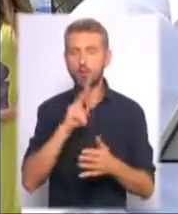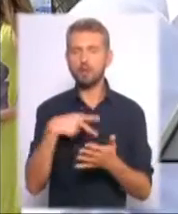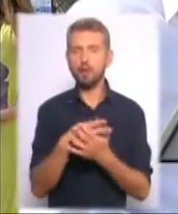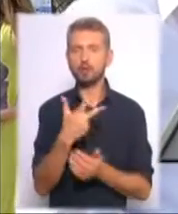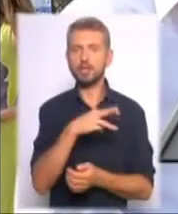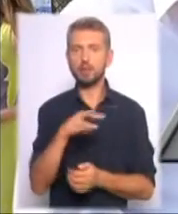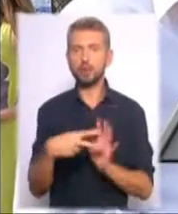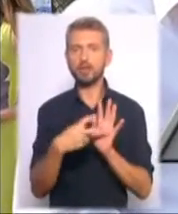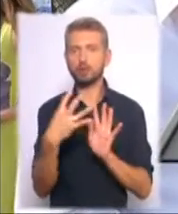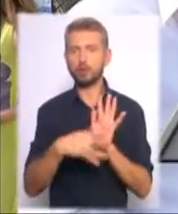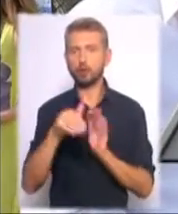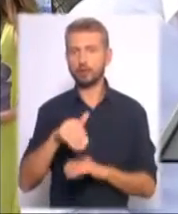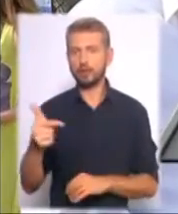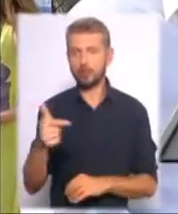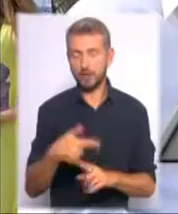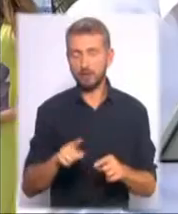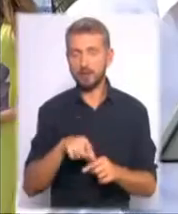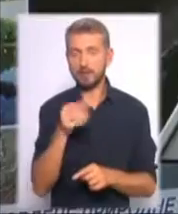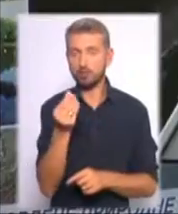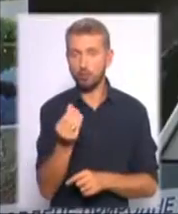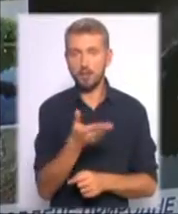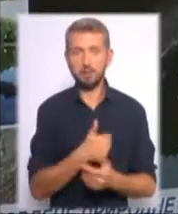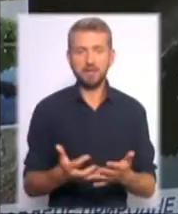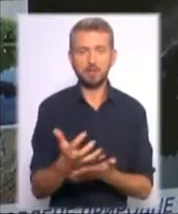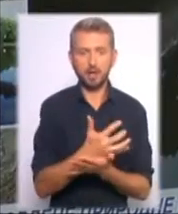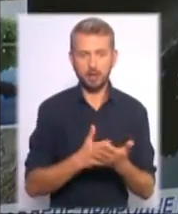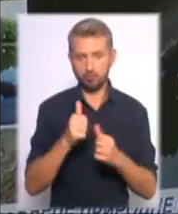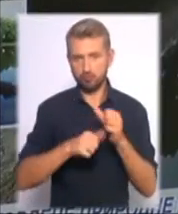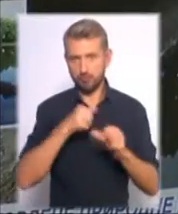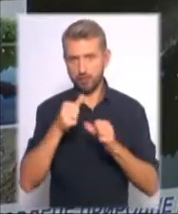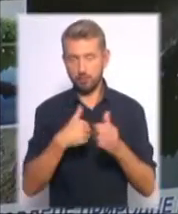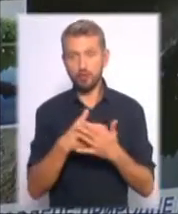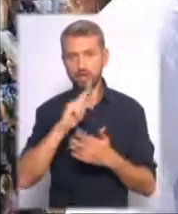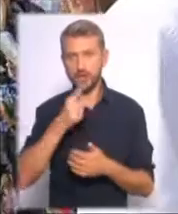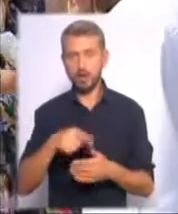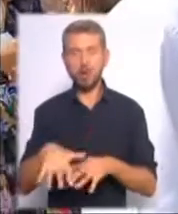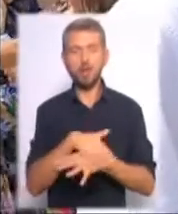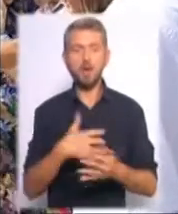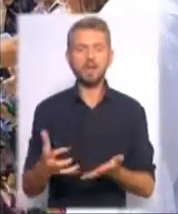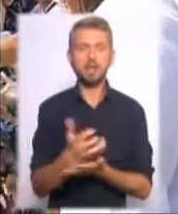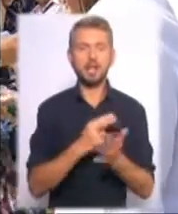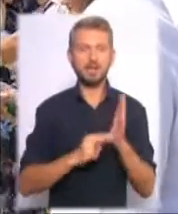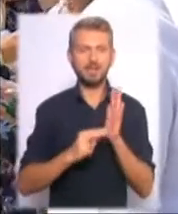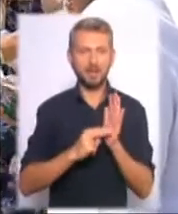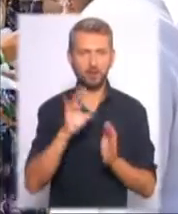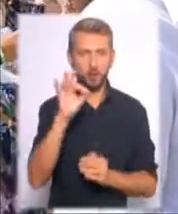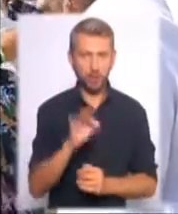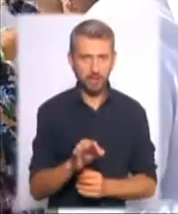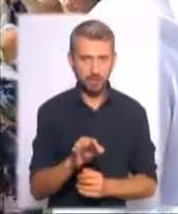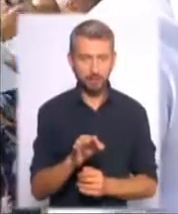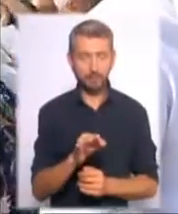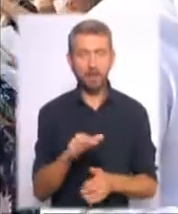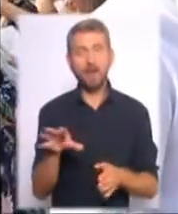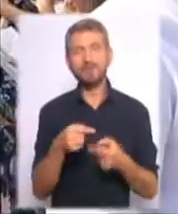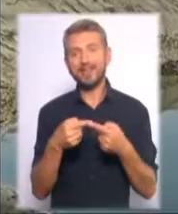гривень. Це ті суми, які ми збирали пощий рік. Громада зібрала 70% фінансування цього об'єкту. Все інше – це